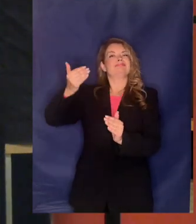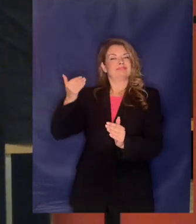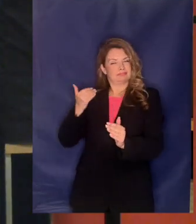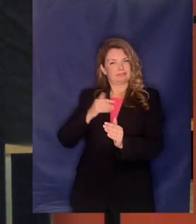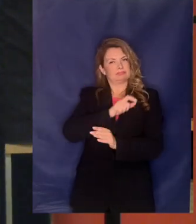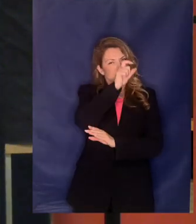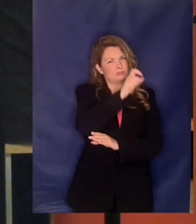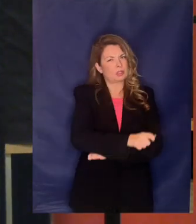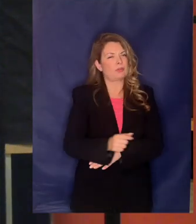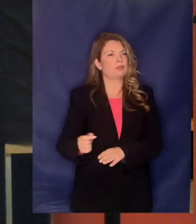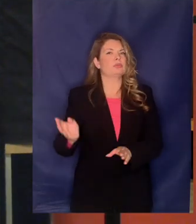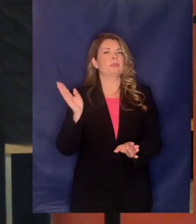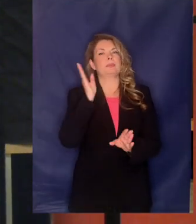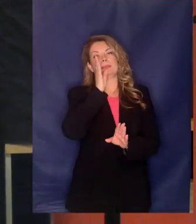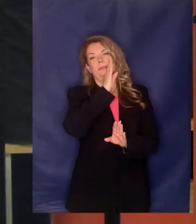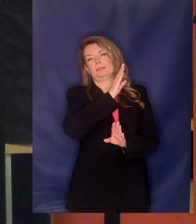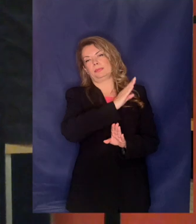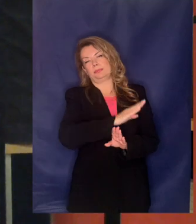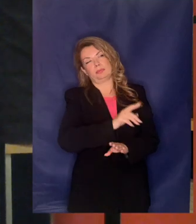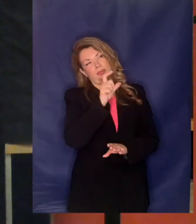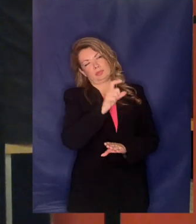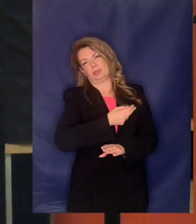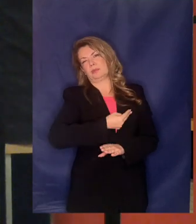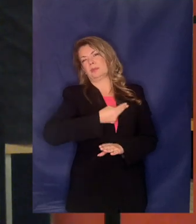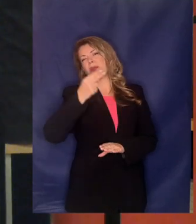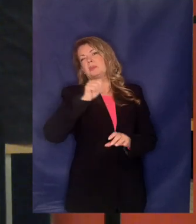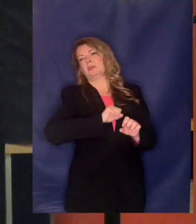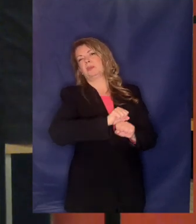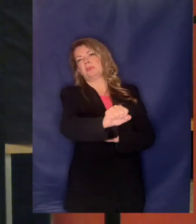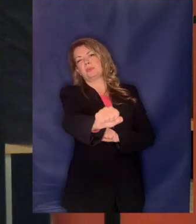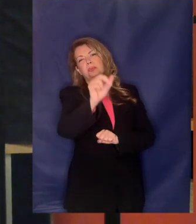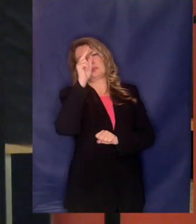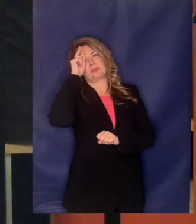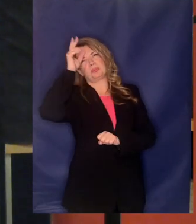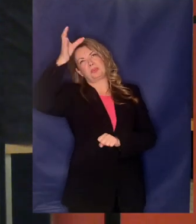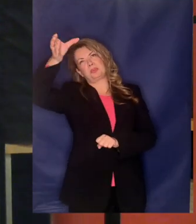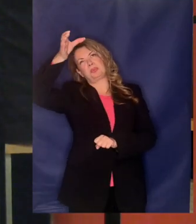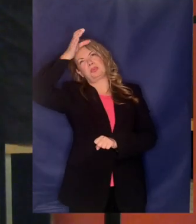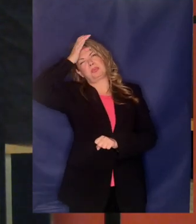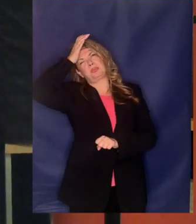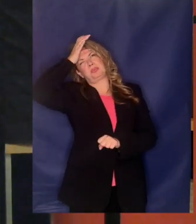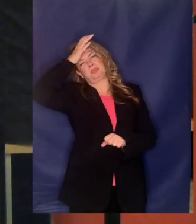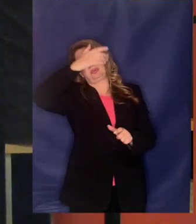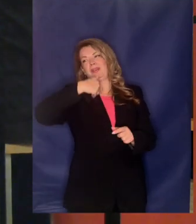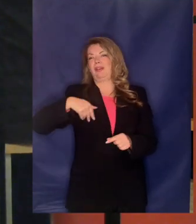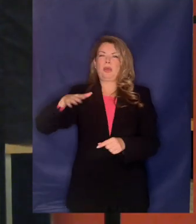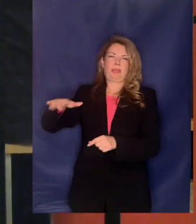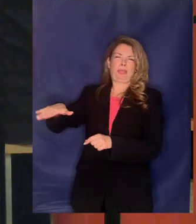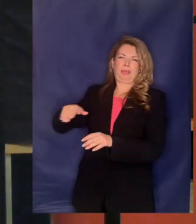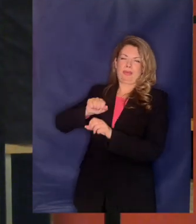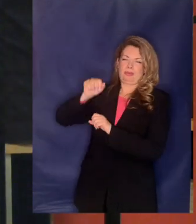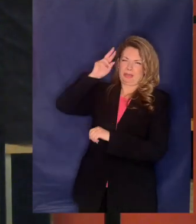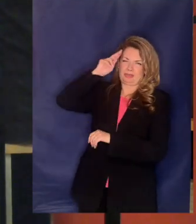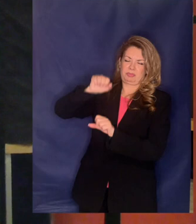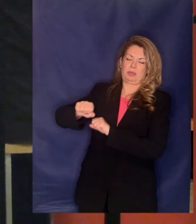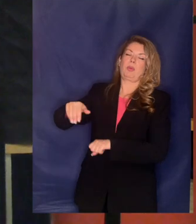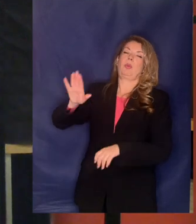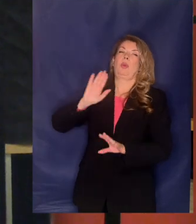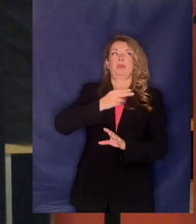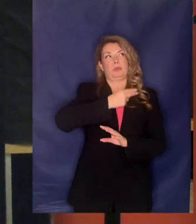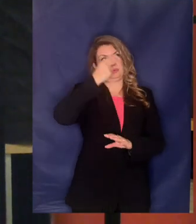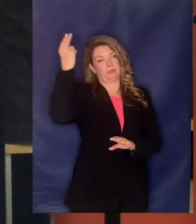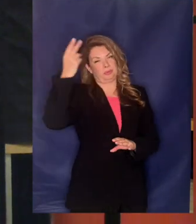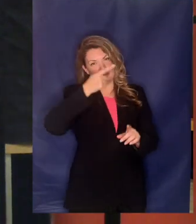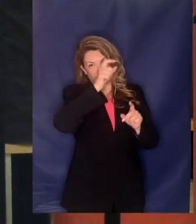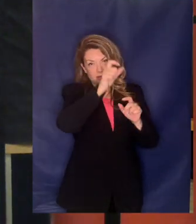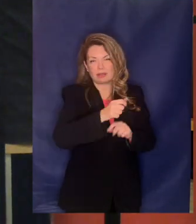αποκρύπτη ο άριστος από το Κολάμπια και όχι απόφυτος της Γκράβα και του Εμ την ιστορία γύρω από το νερό